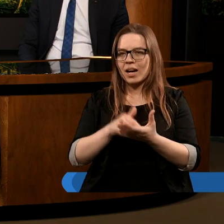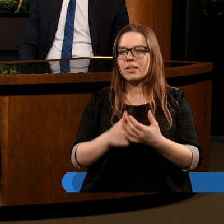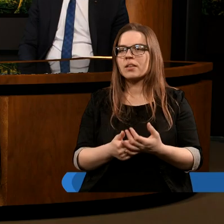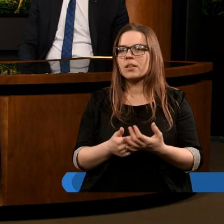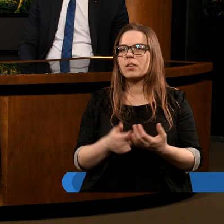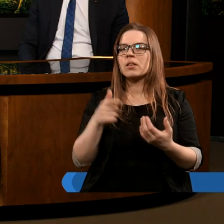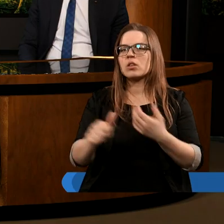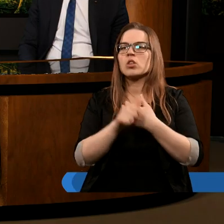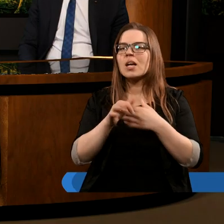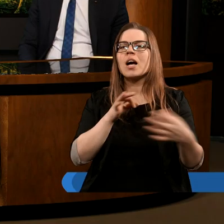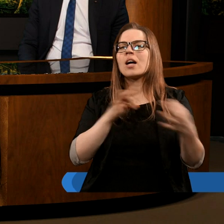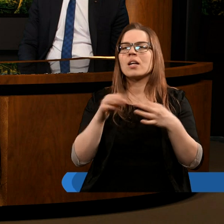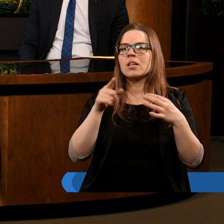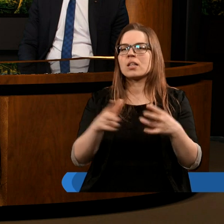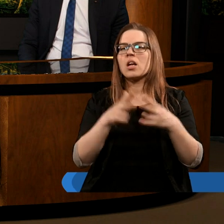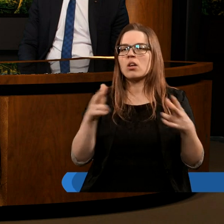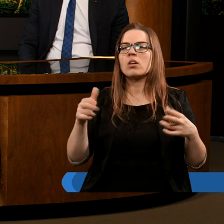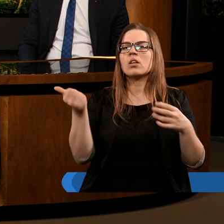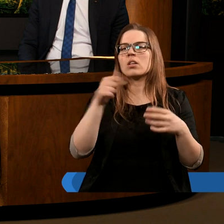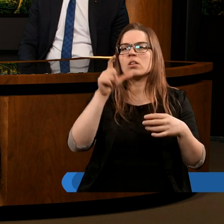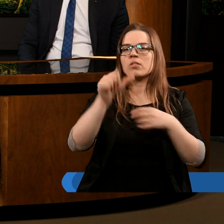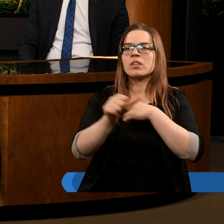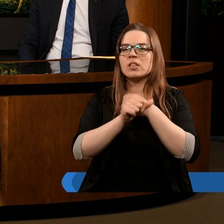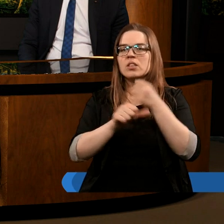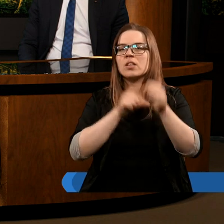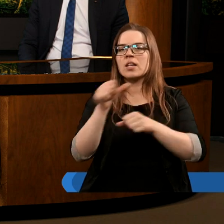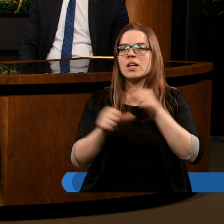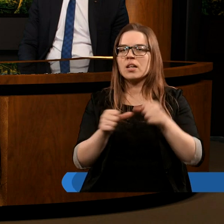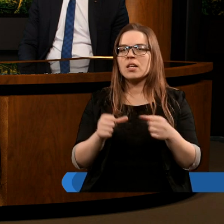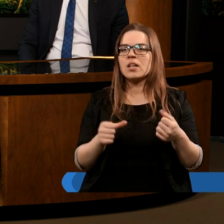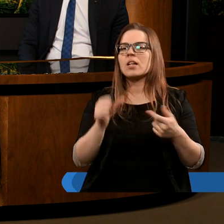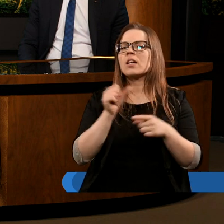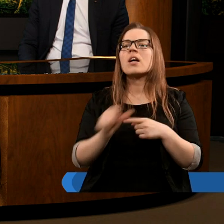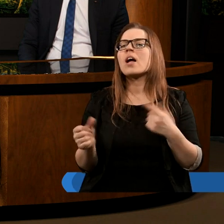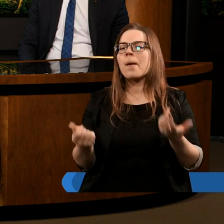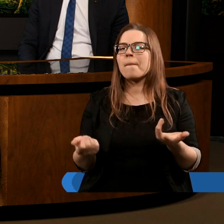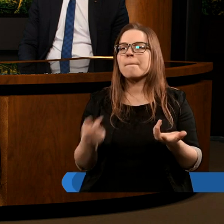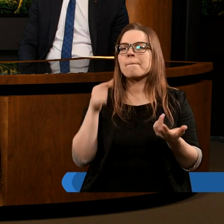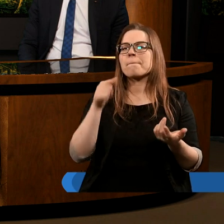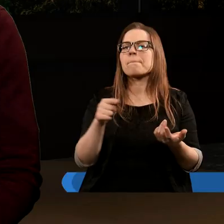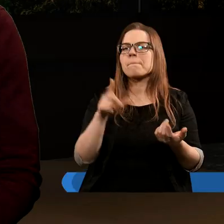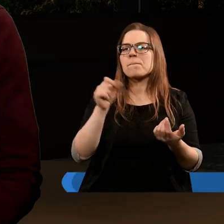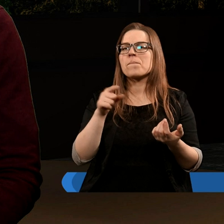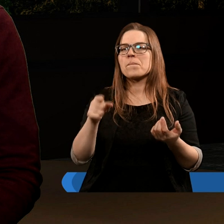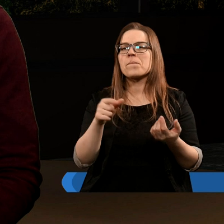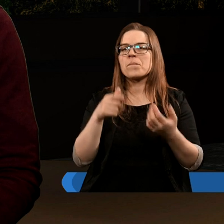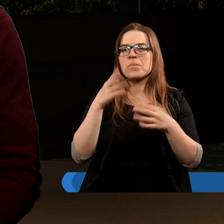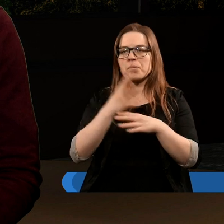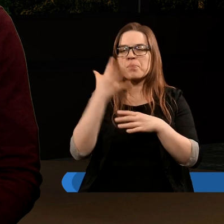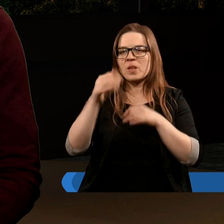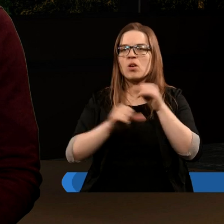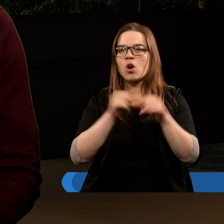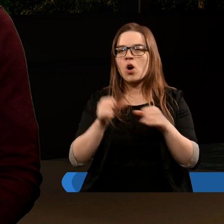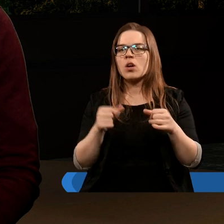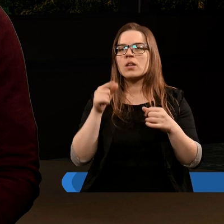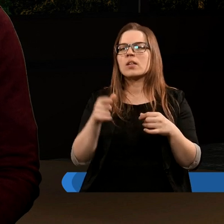Dowodem historycznym na okres 1260 lat jest to, że w 545